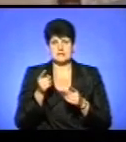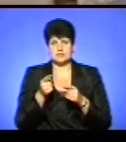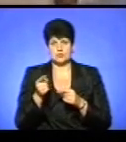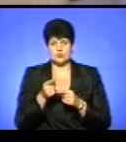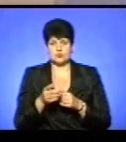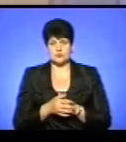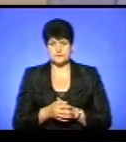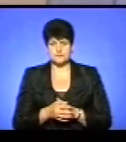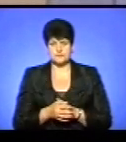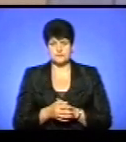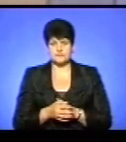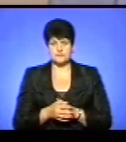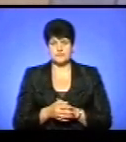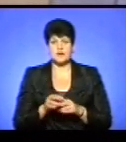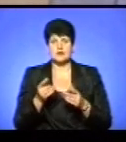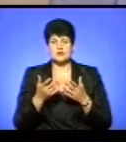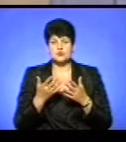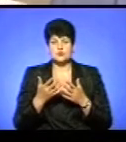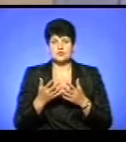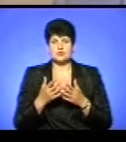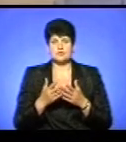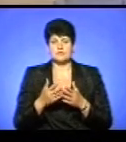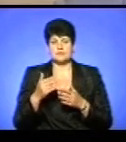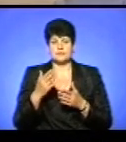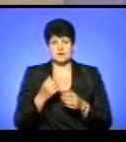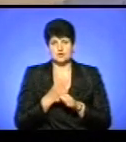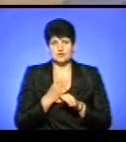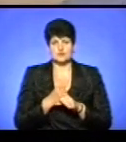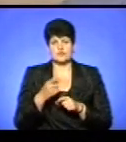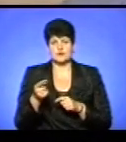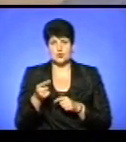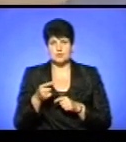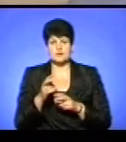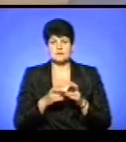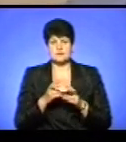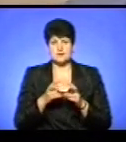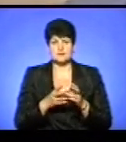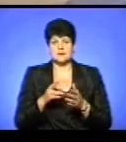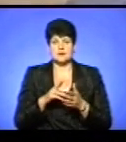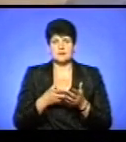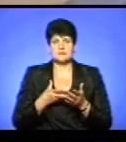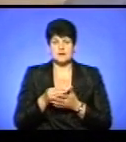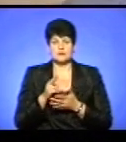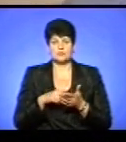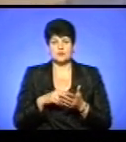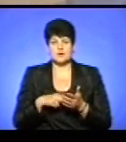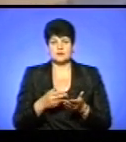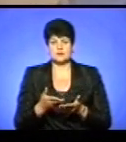достійного в районі дітей, які працюють в Тернополі, на дітям-інвалідських підприємствах, на стійні податки до міста Тернополя?